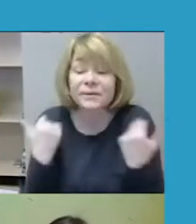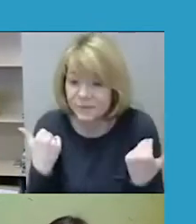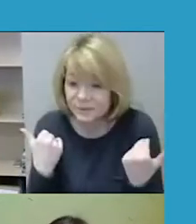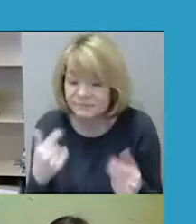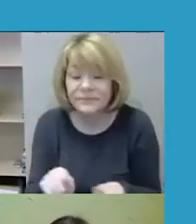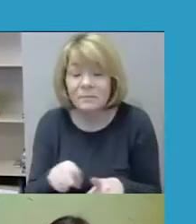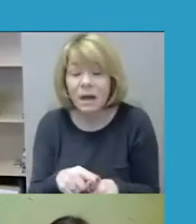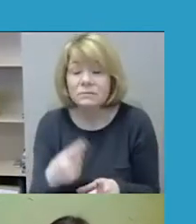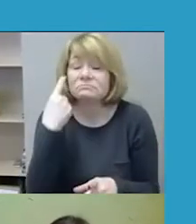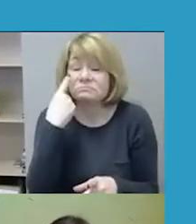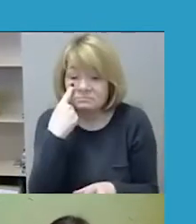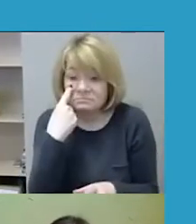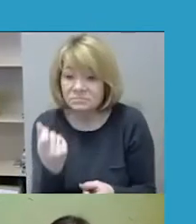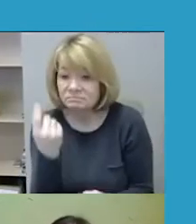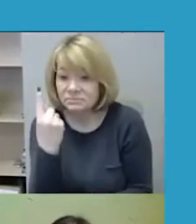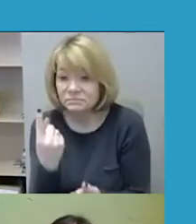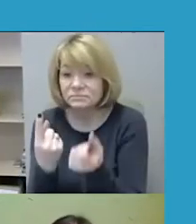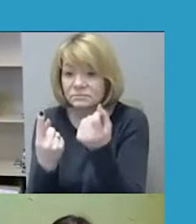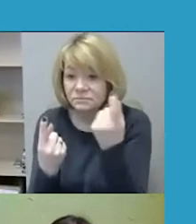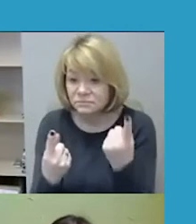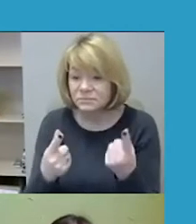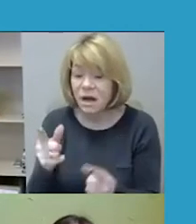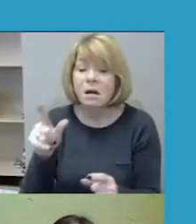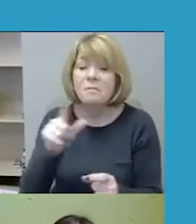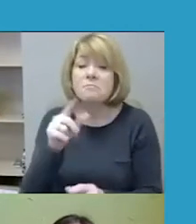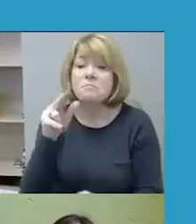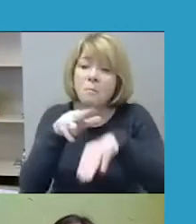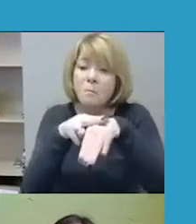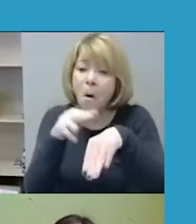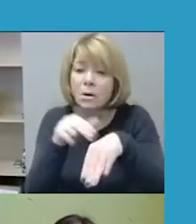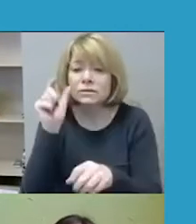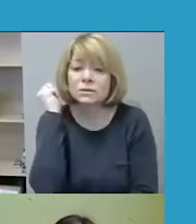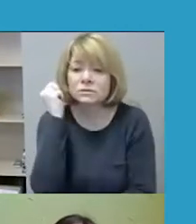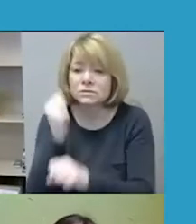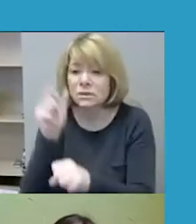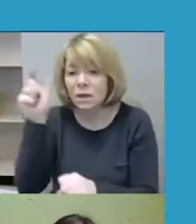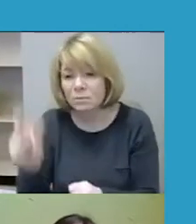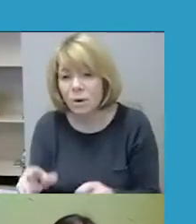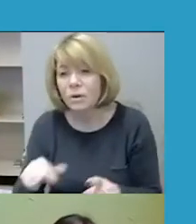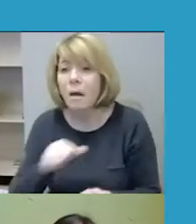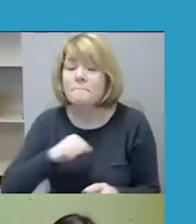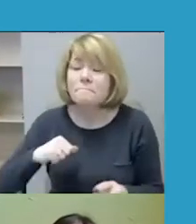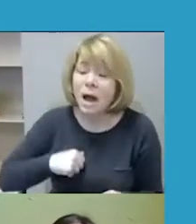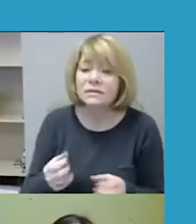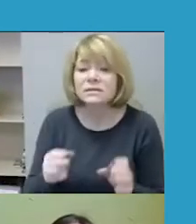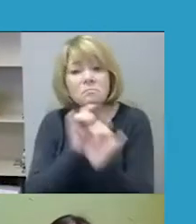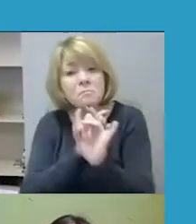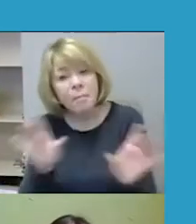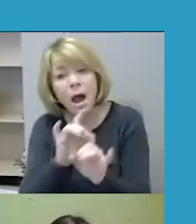tam tikrais atvejais patys teisėsaugos pareigūnai išsako apie savo patirties trūkumą,